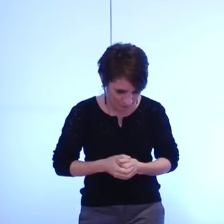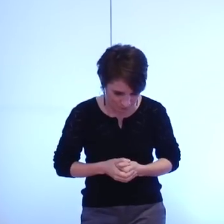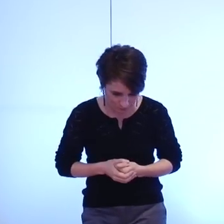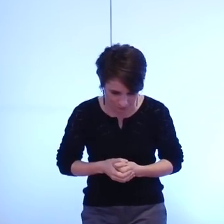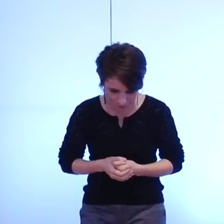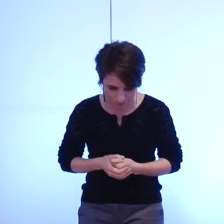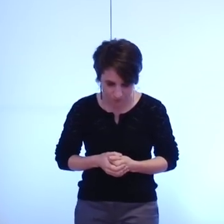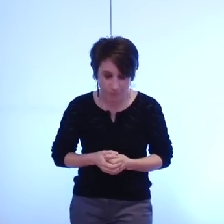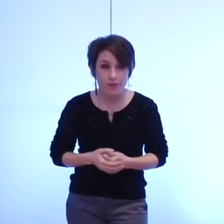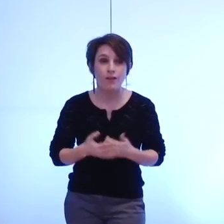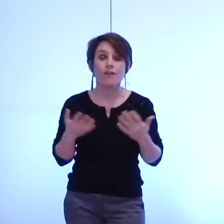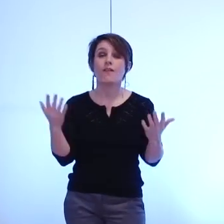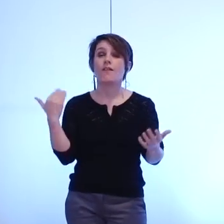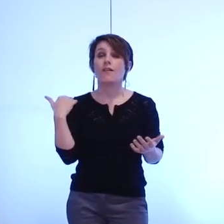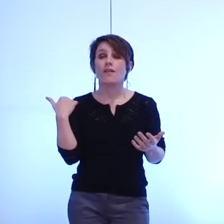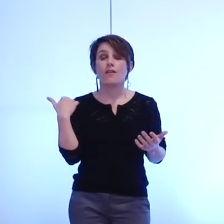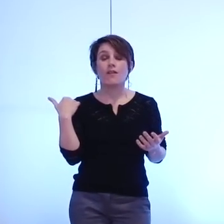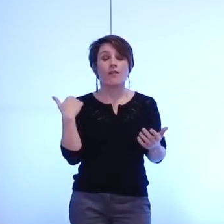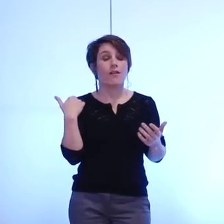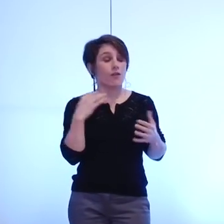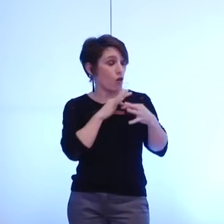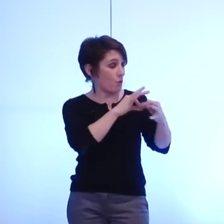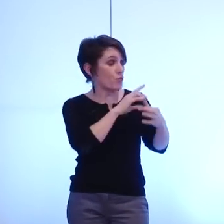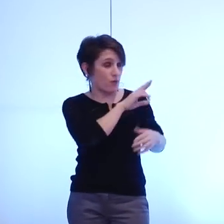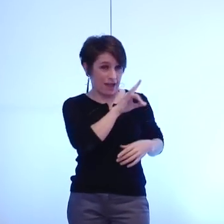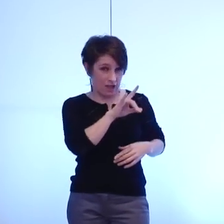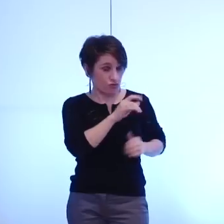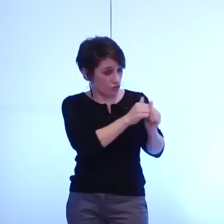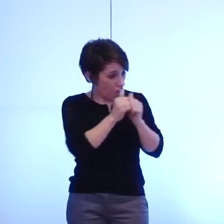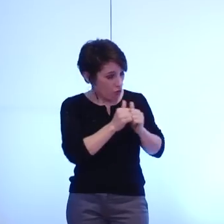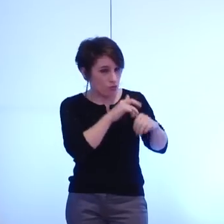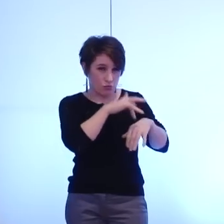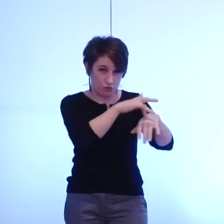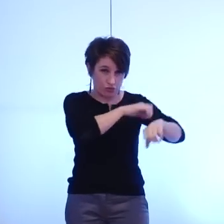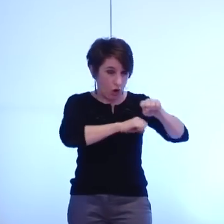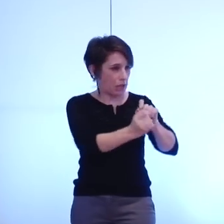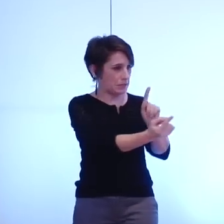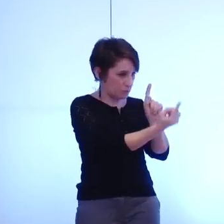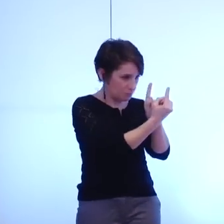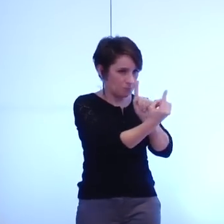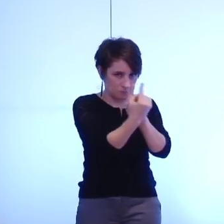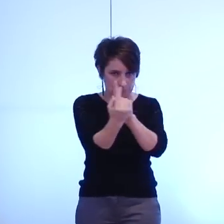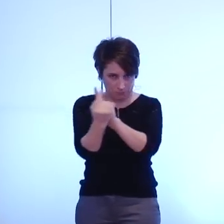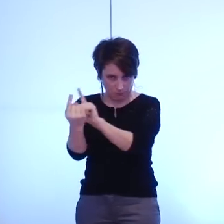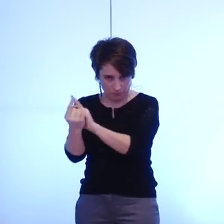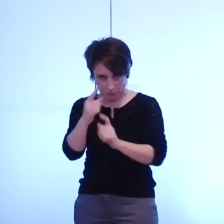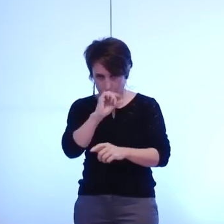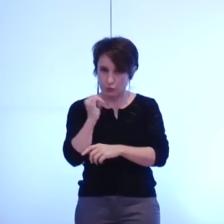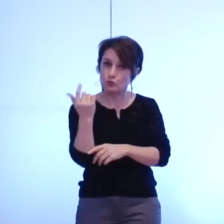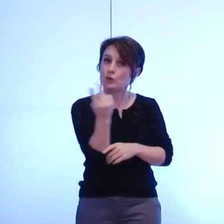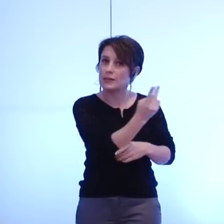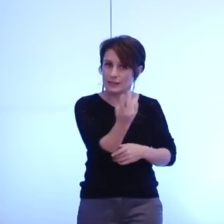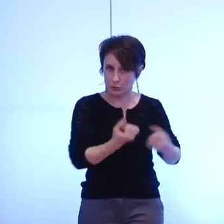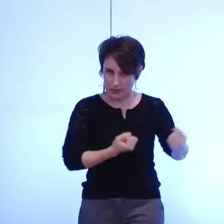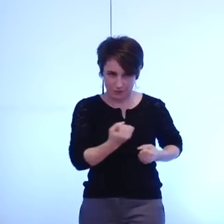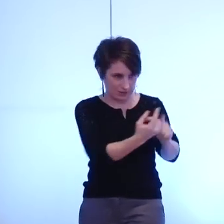avons donc organisé en lien avec les ressources humaines des rencontres régulières en direction des services et